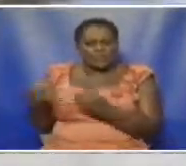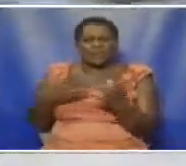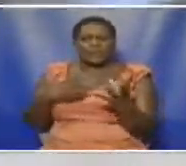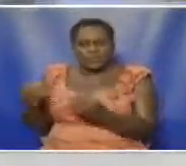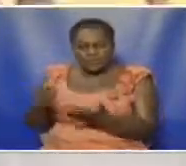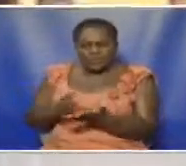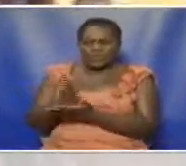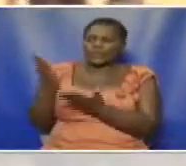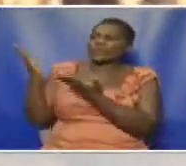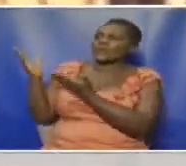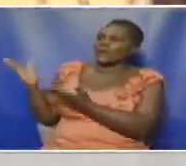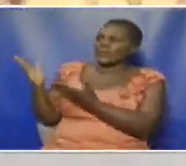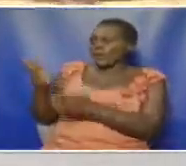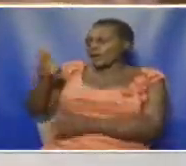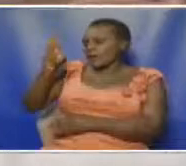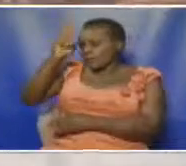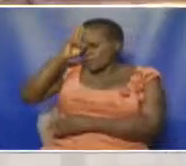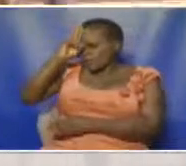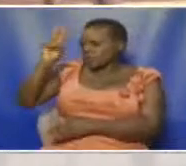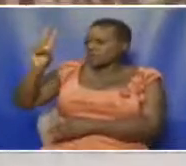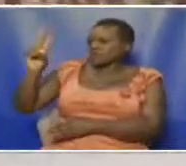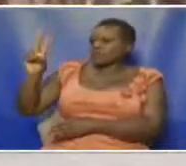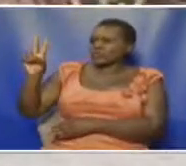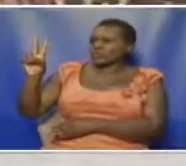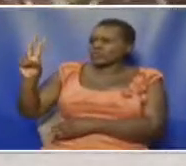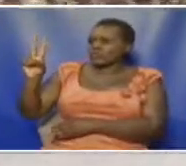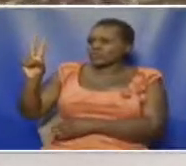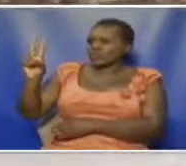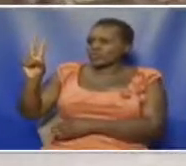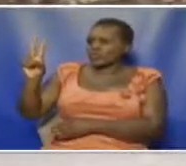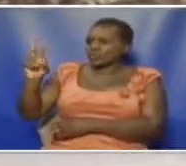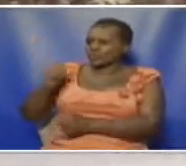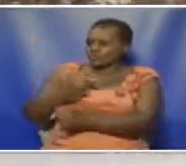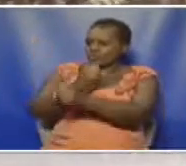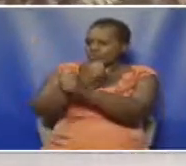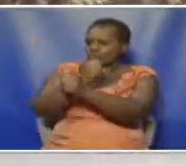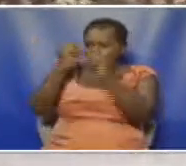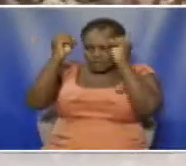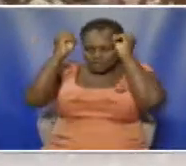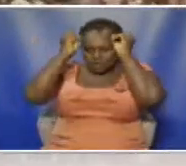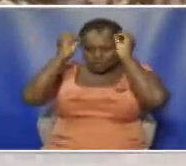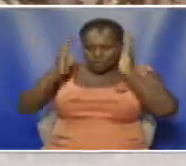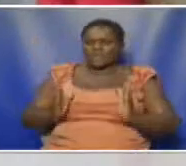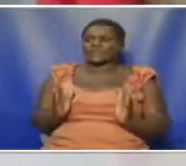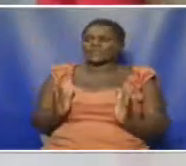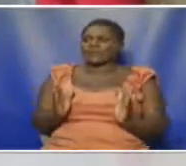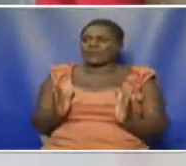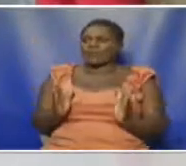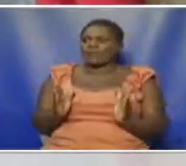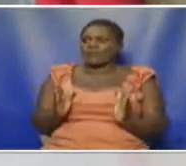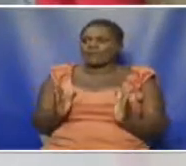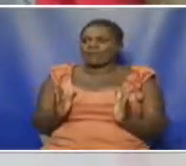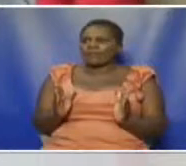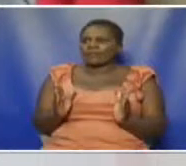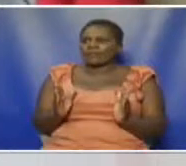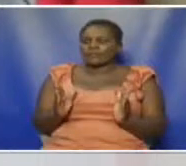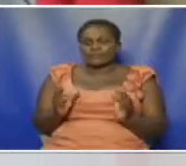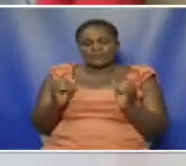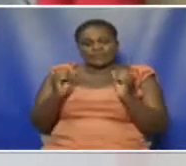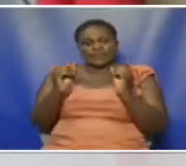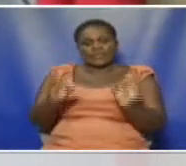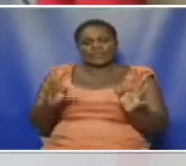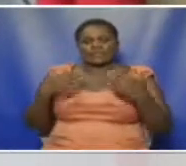kupita hapa Mafiso wawili wa polisi Walikuwepo kuwa hakikishia wanafunzi hawa Usalama wao Ikiwa